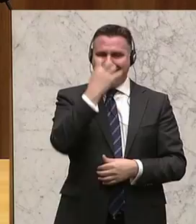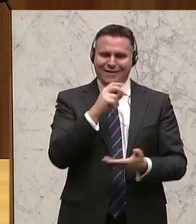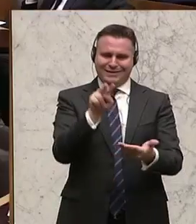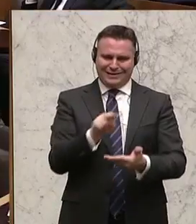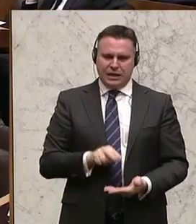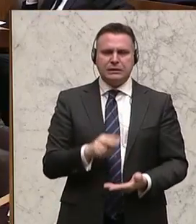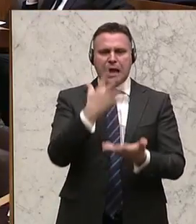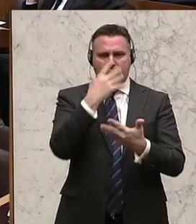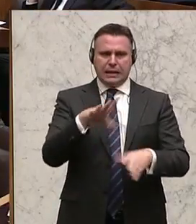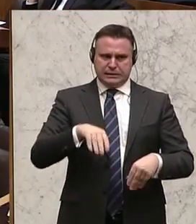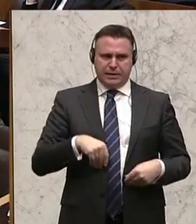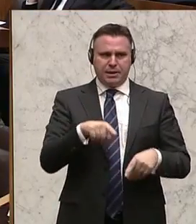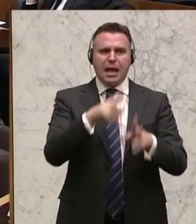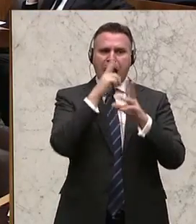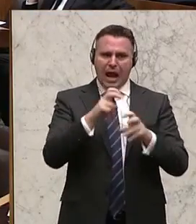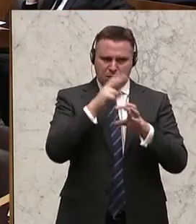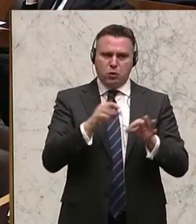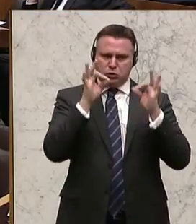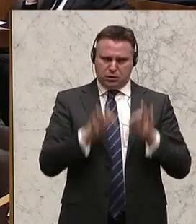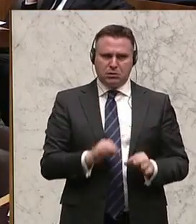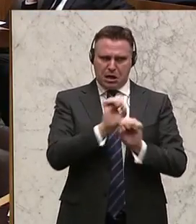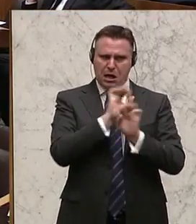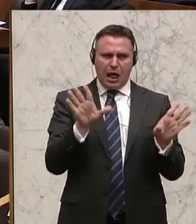ernst nehmen. Und die Analysen sind eindeutig.